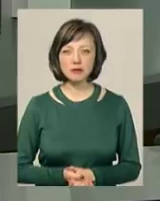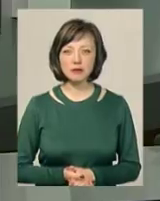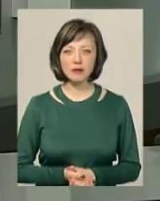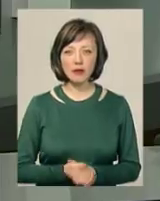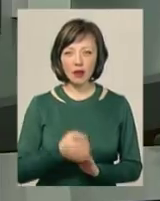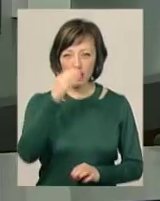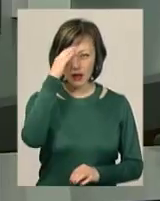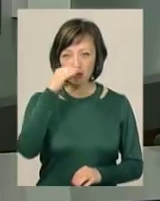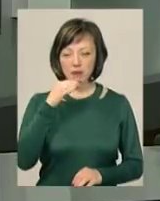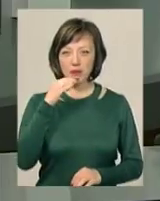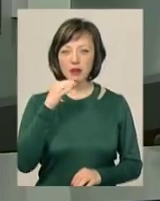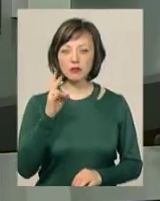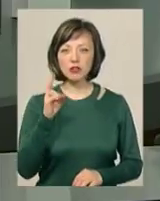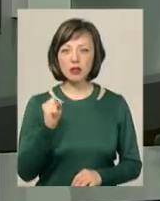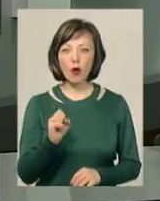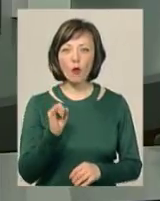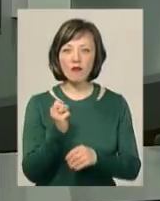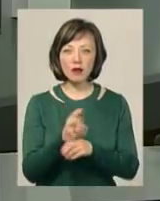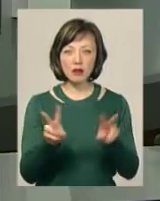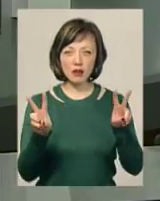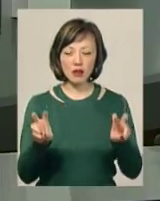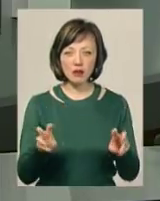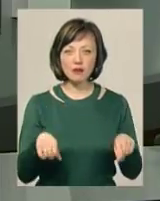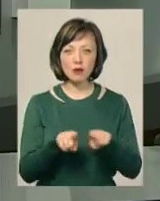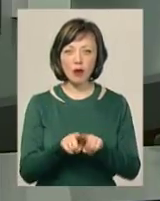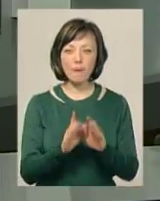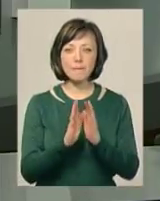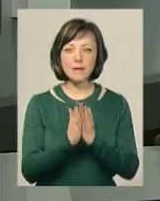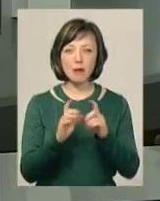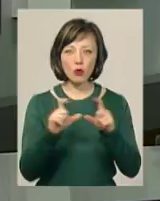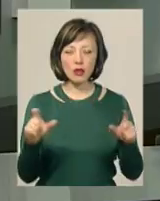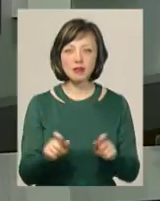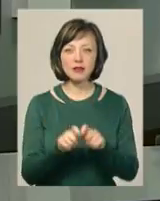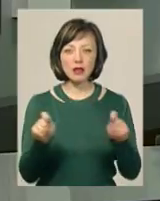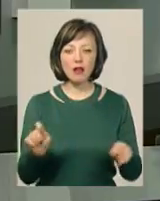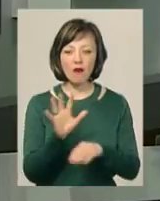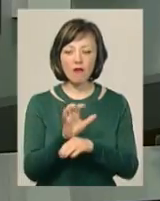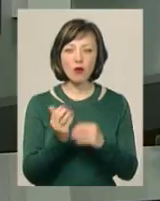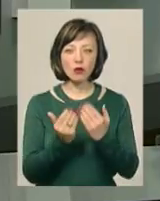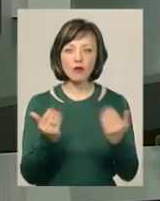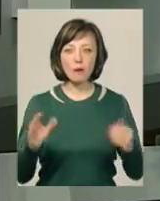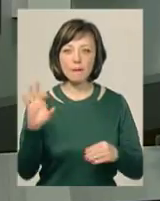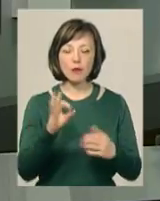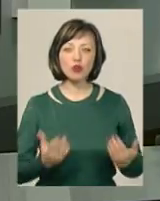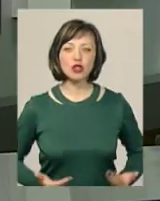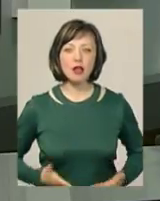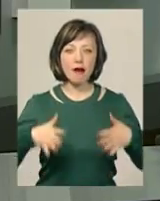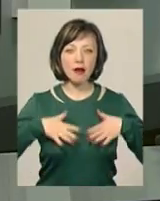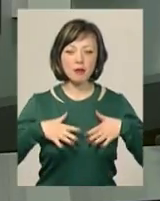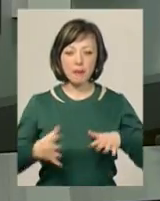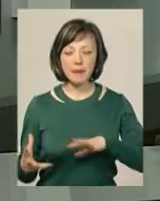Батьківщина у вигнанні. Під такою назвою в обласній науковій бібліотеці відкрилася фотовиставка про життя кримських переселенців.